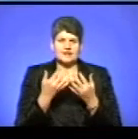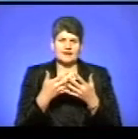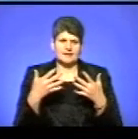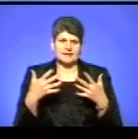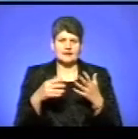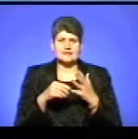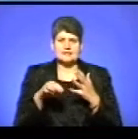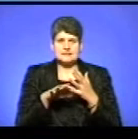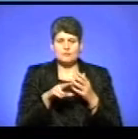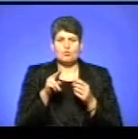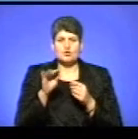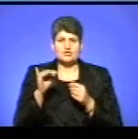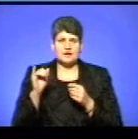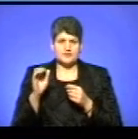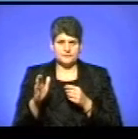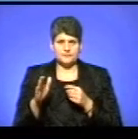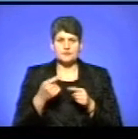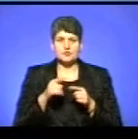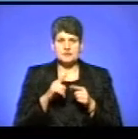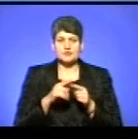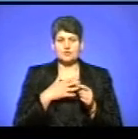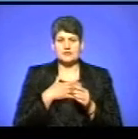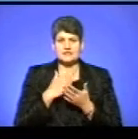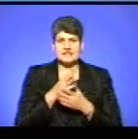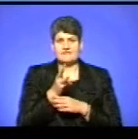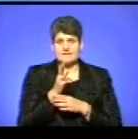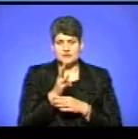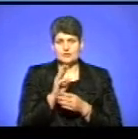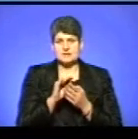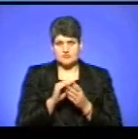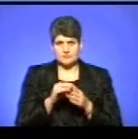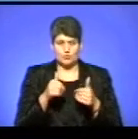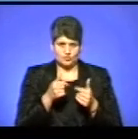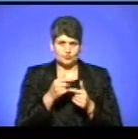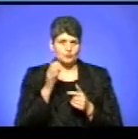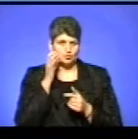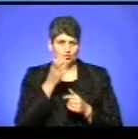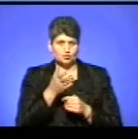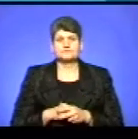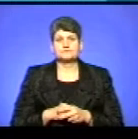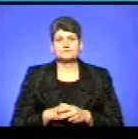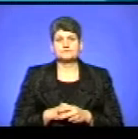землі у Почаєві. Про це у нас є відеозапис, пропоную послухати.